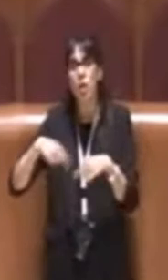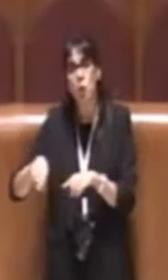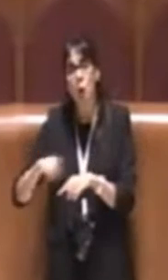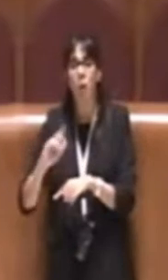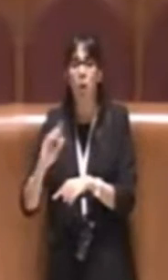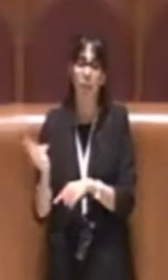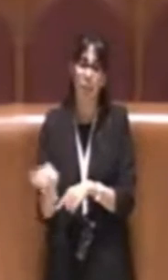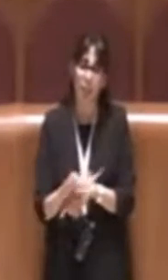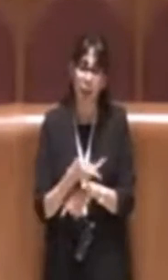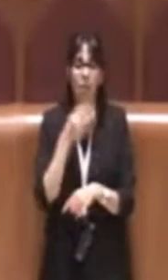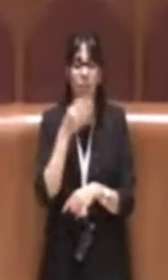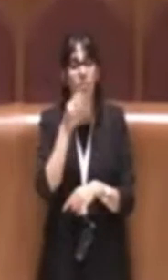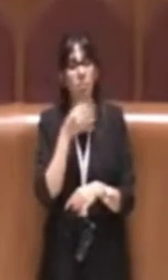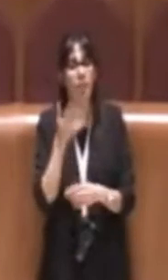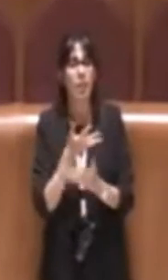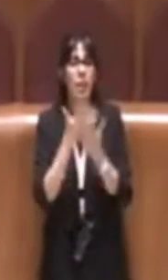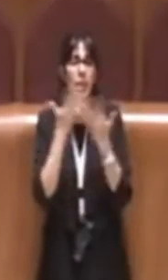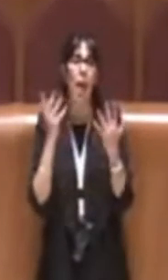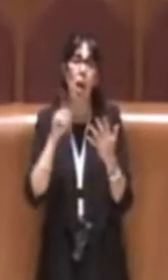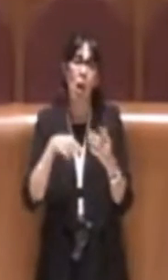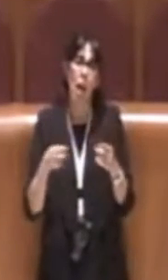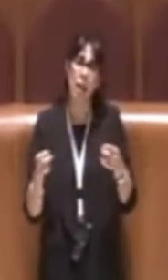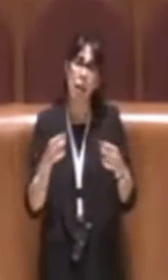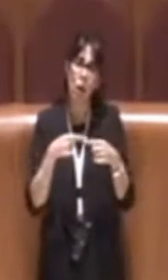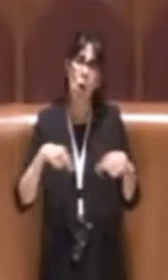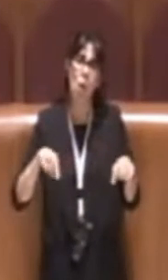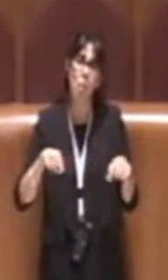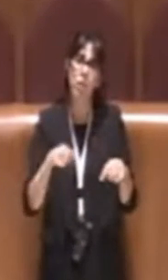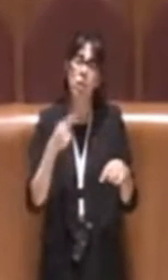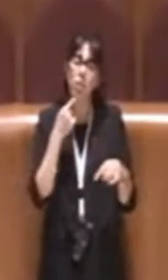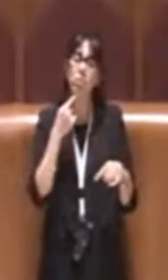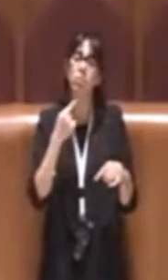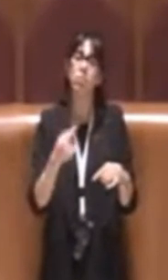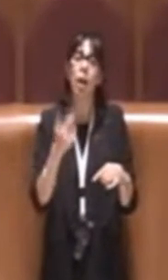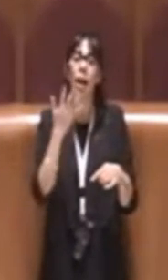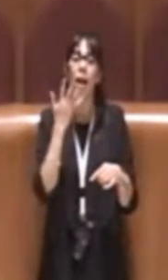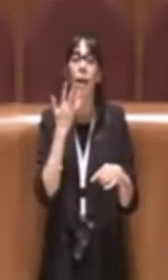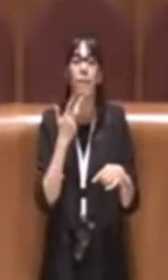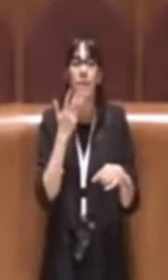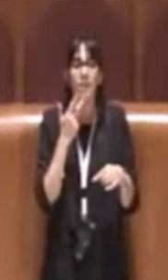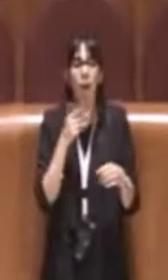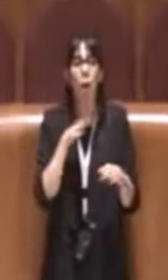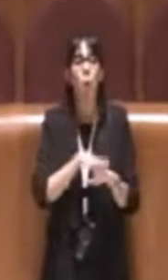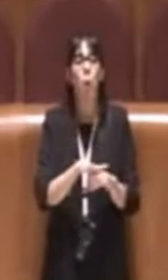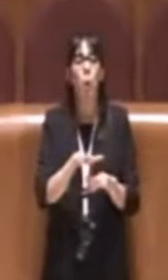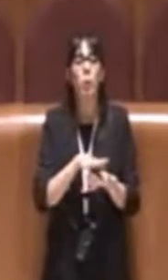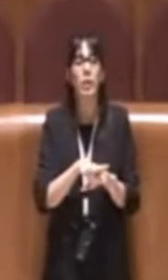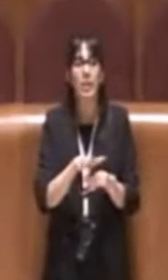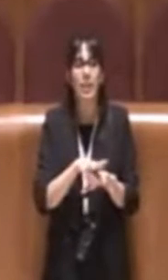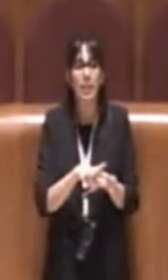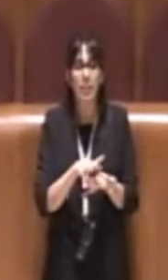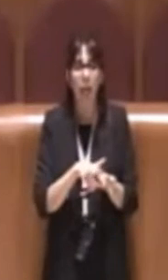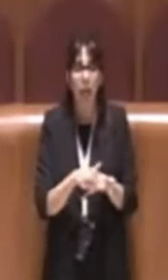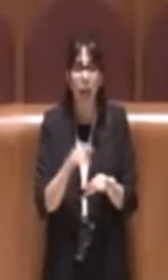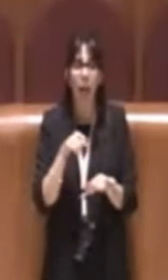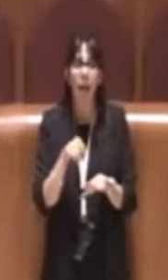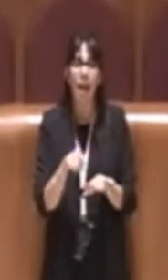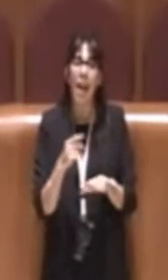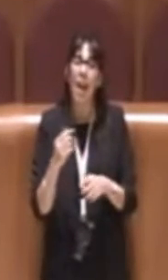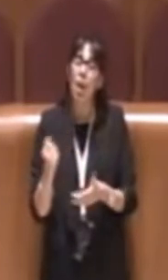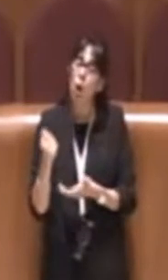chiaramente anche in sede di commissione, quindi di voler utilizzare il contributo